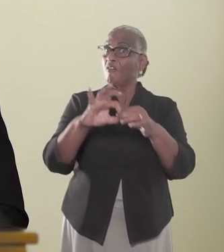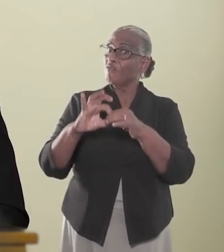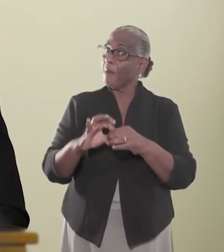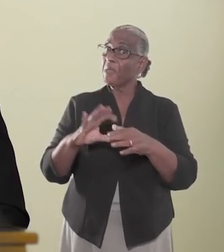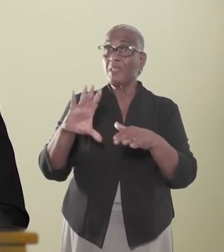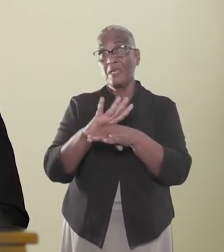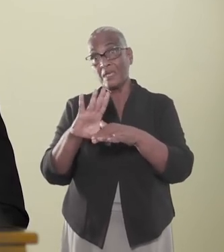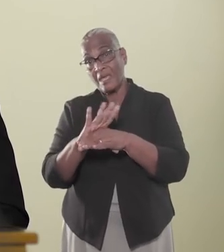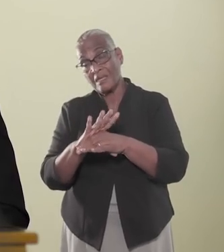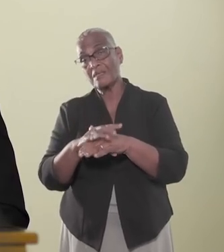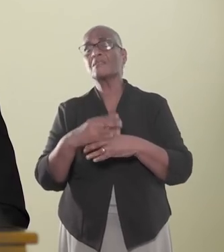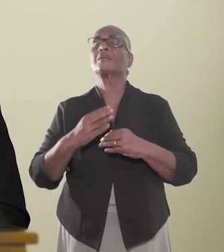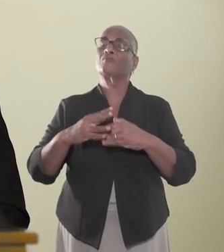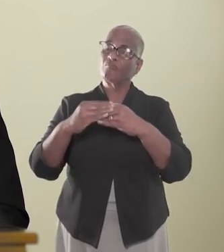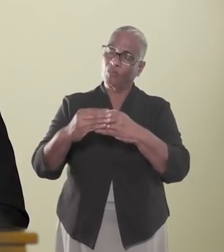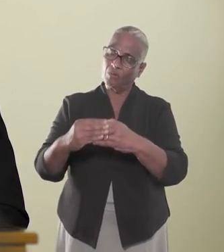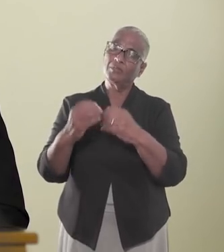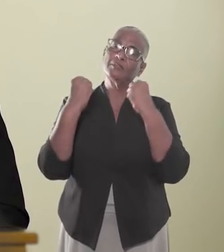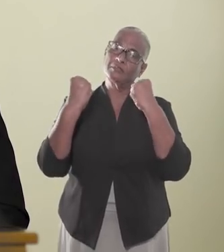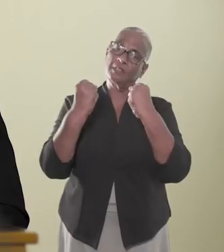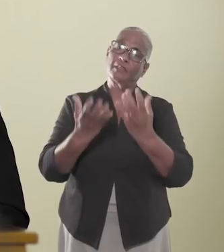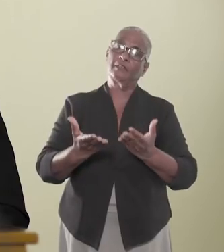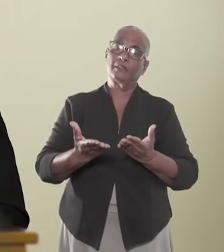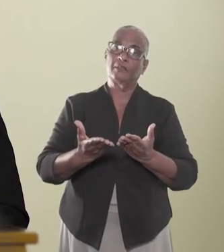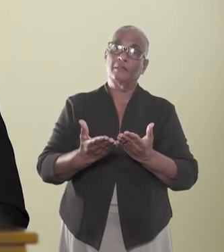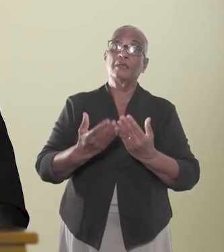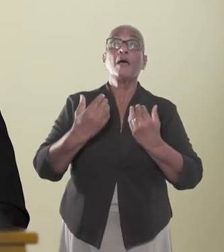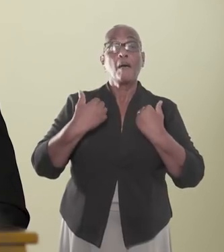Familie en nabestaanden, gecondoleerd.